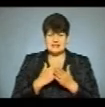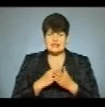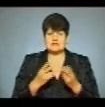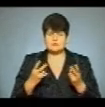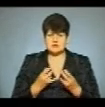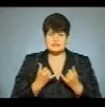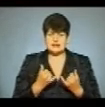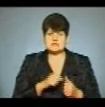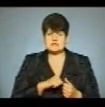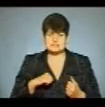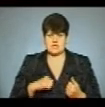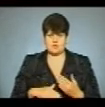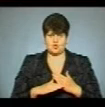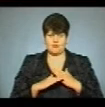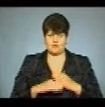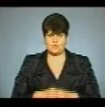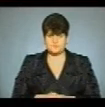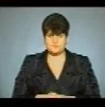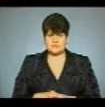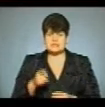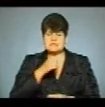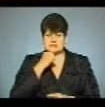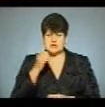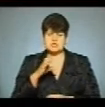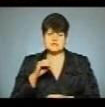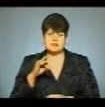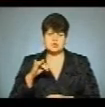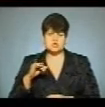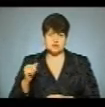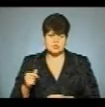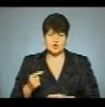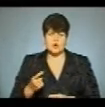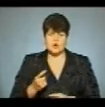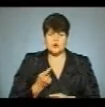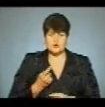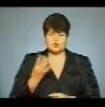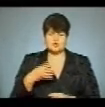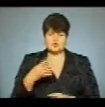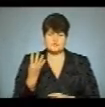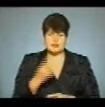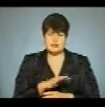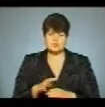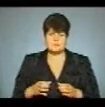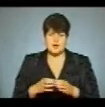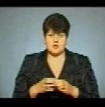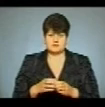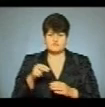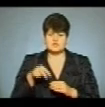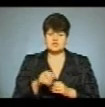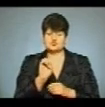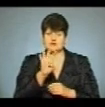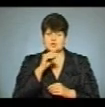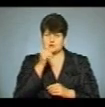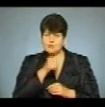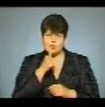саме для самодопомоги. Це старший сержант взводу батальйону охорони 44-ї артилерійської бригади. У 2014